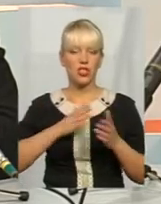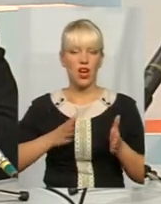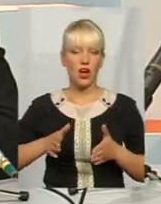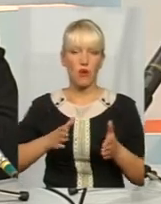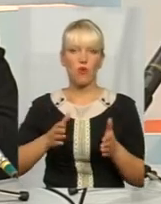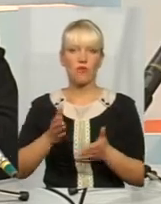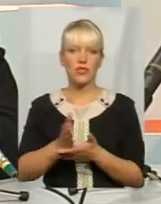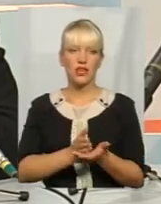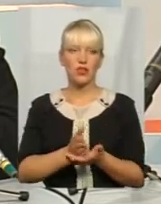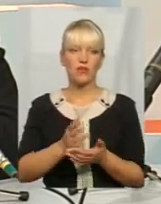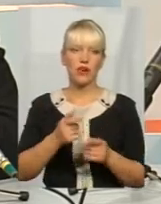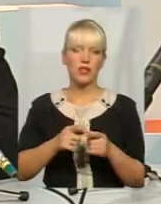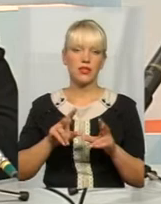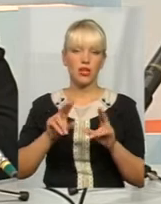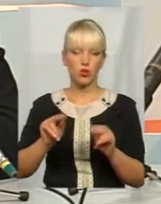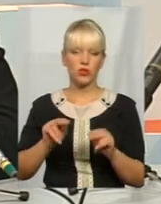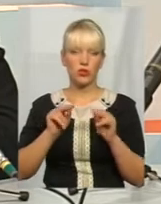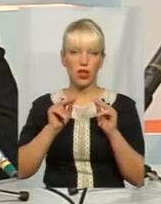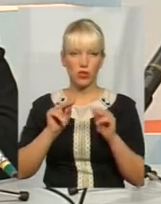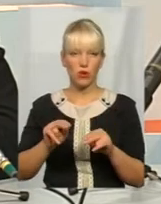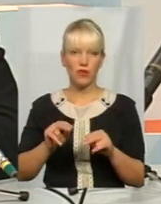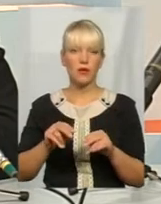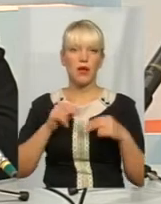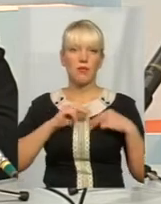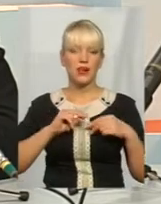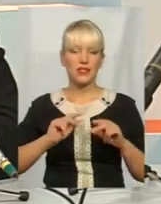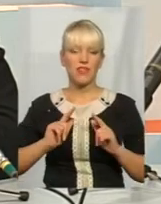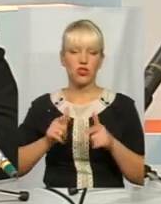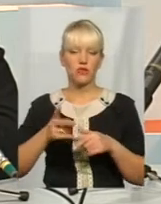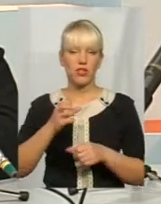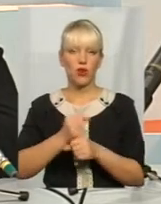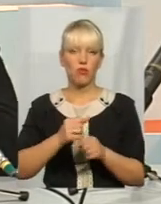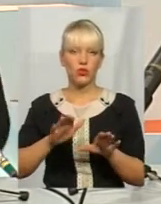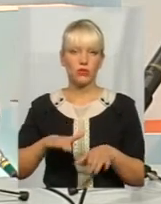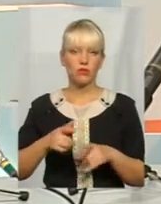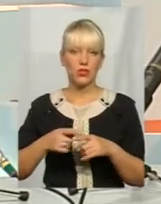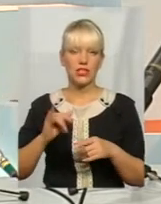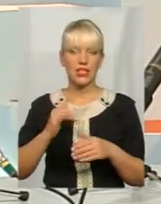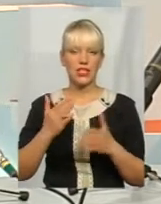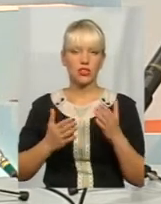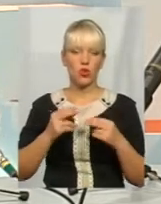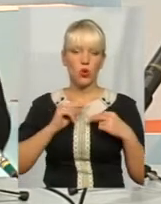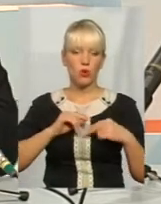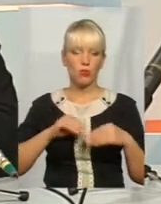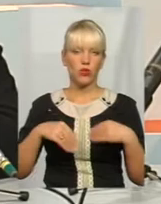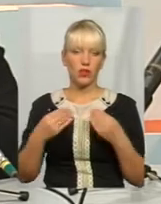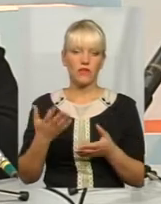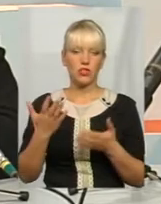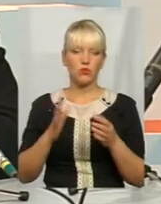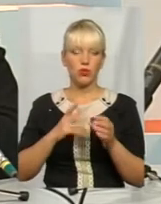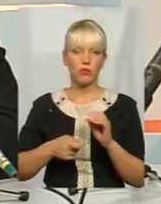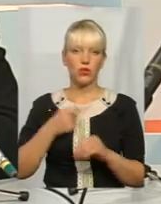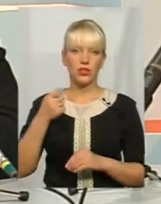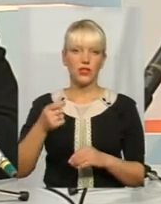гарантованим працевлаштуванням на робочому місці. І на рахунок роботодавців, якщо були подано вакансії за 8